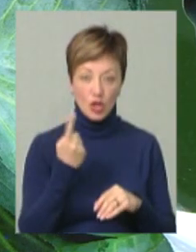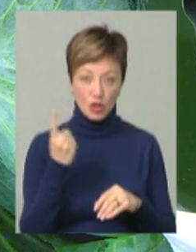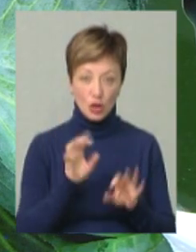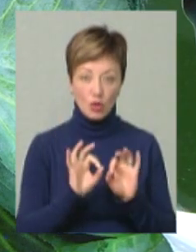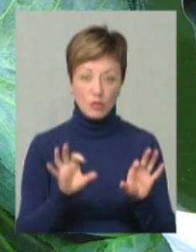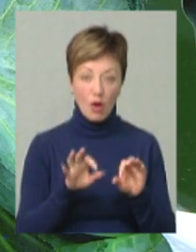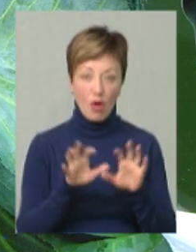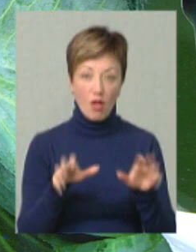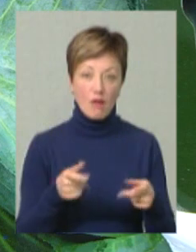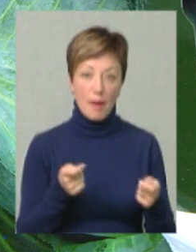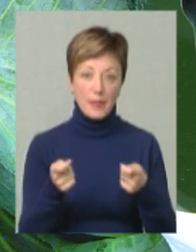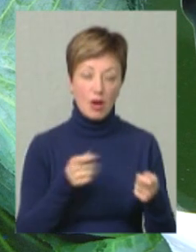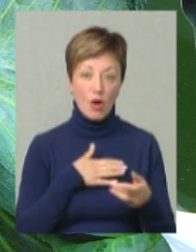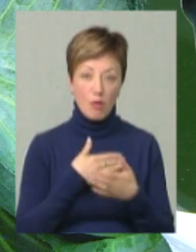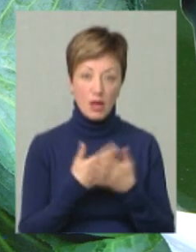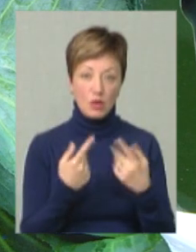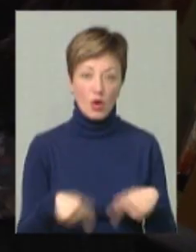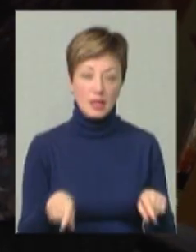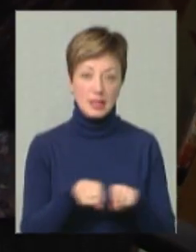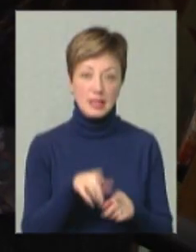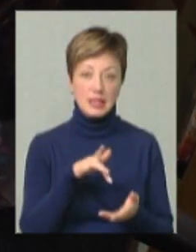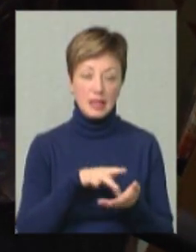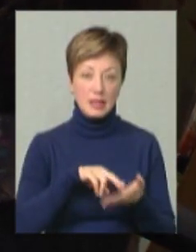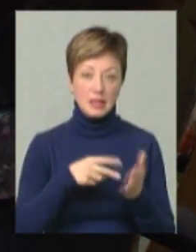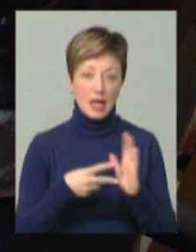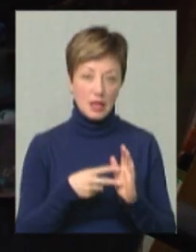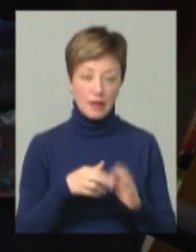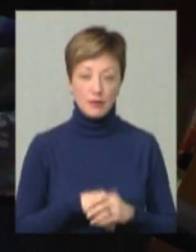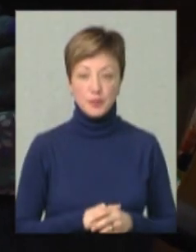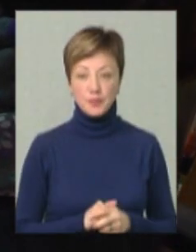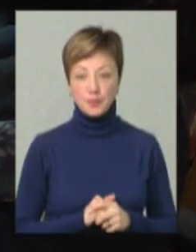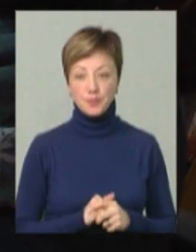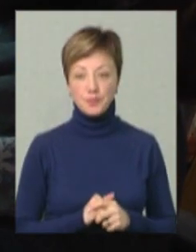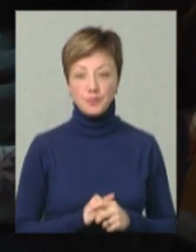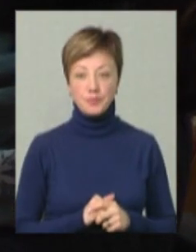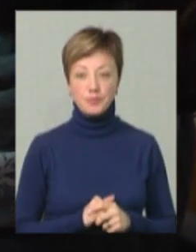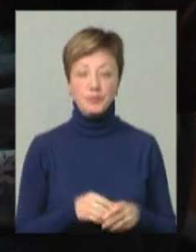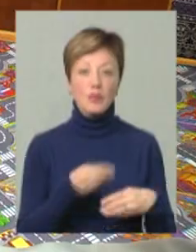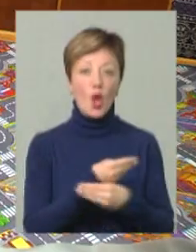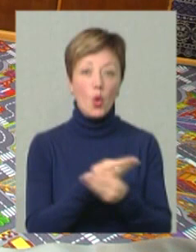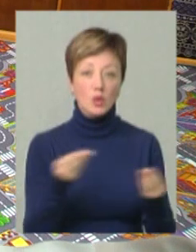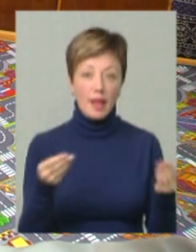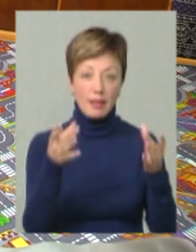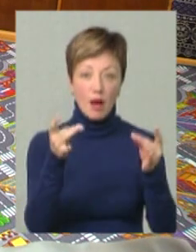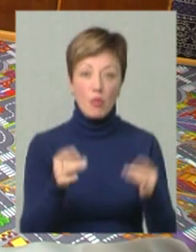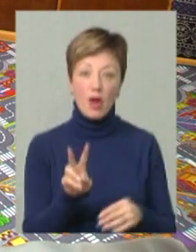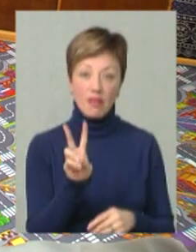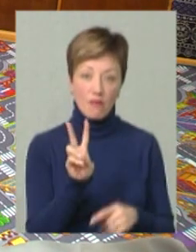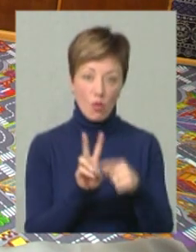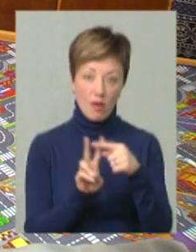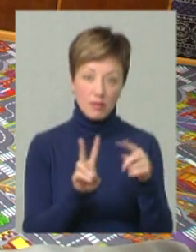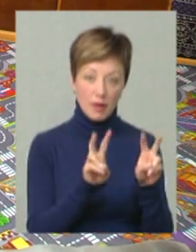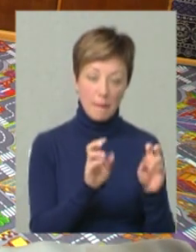Розповідає голова правління громадської організації Центр стратегічних ініціатив Наталя Шмурікова. Роздають такі набори двох видів.